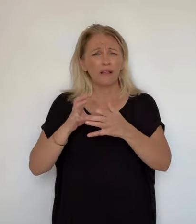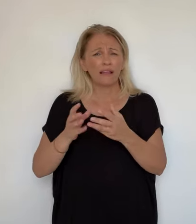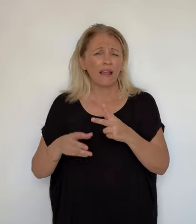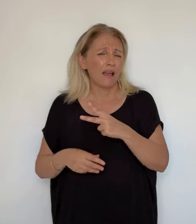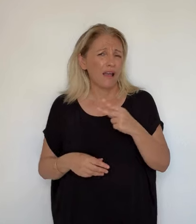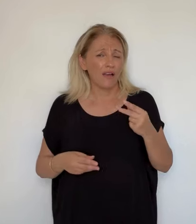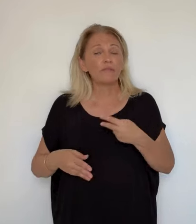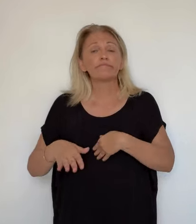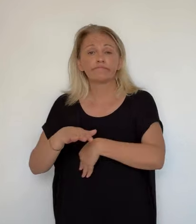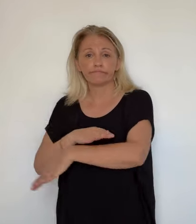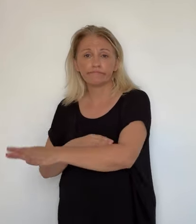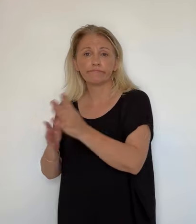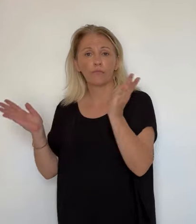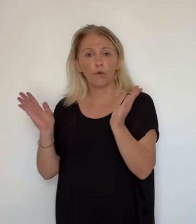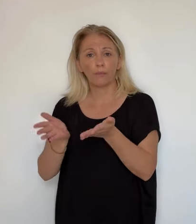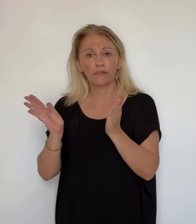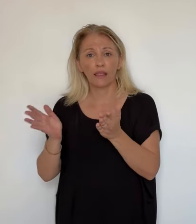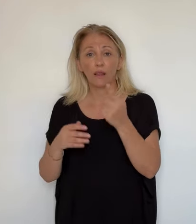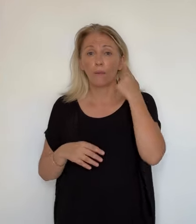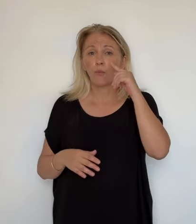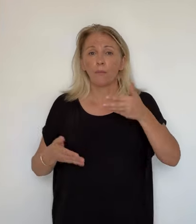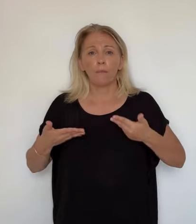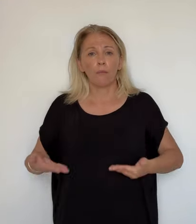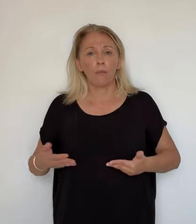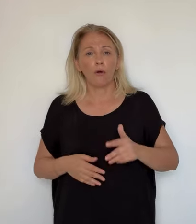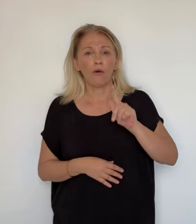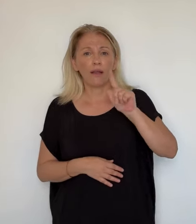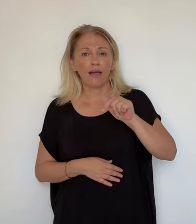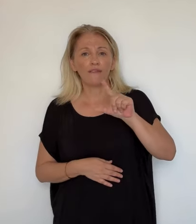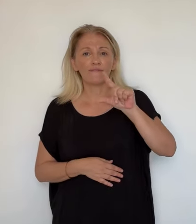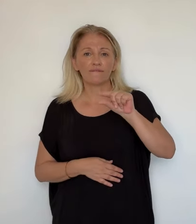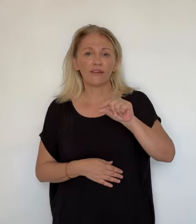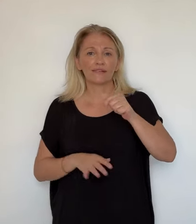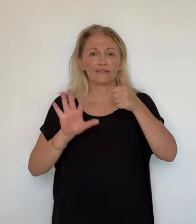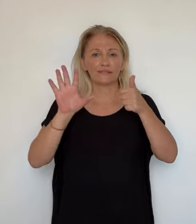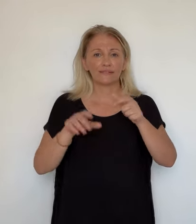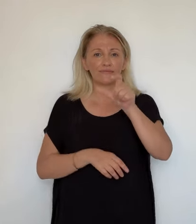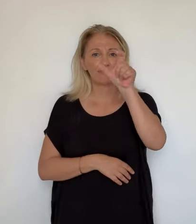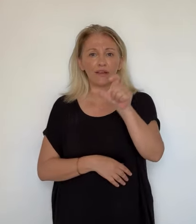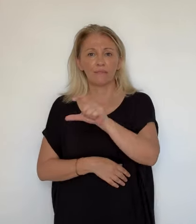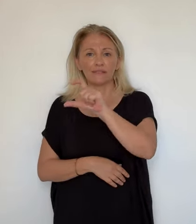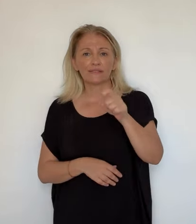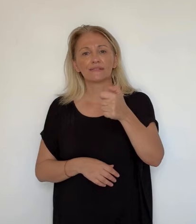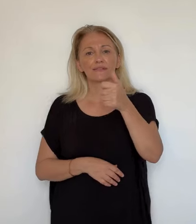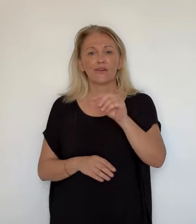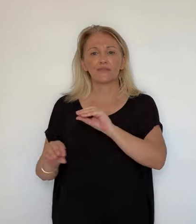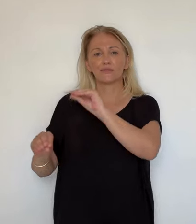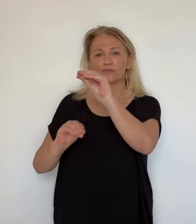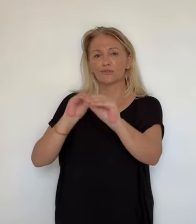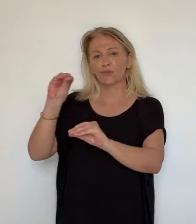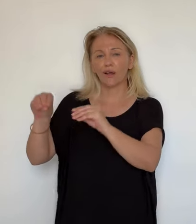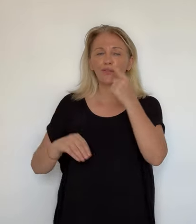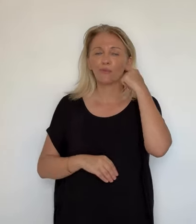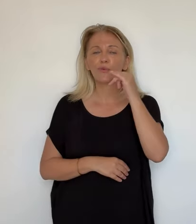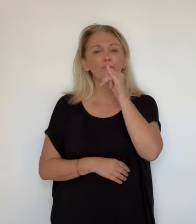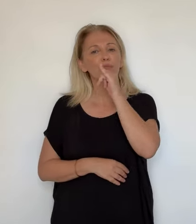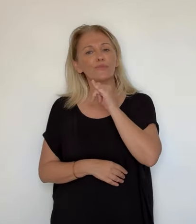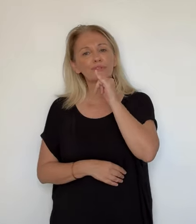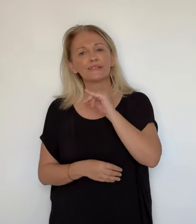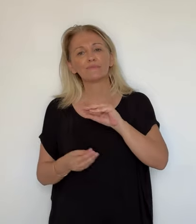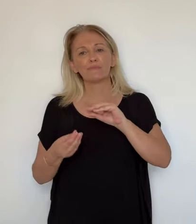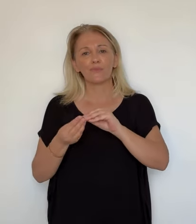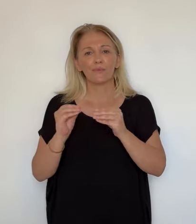orientera correctement le patient et lui donnera le médicament dont il a besoin ou il orientera vers un médecin ou vers les urgences pour les cas les plus graves.